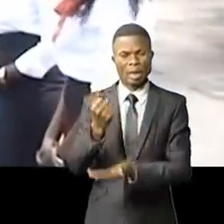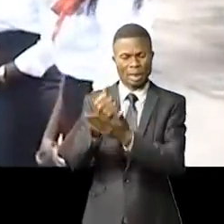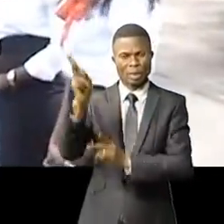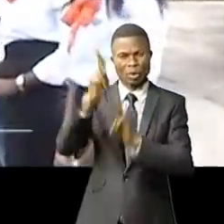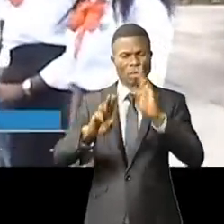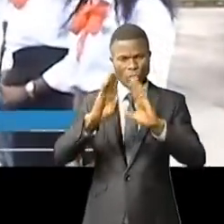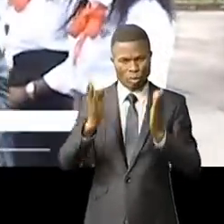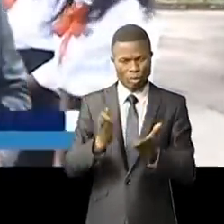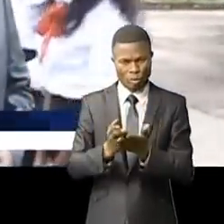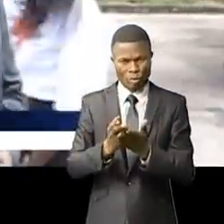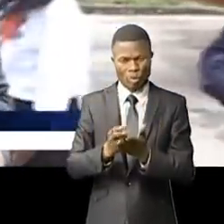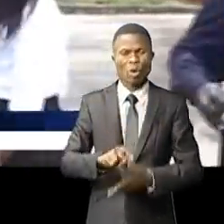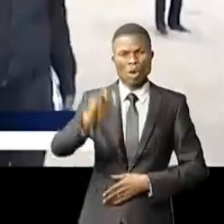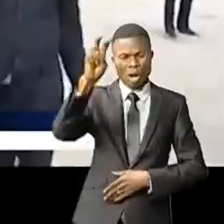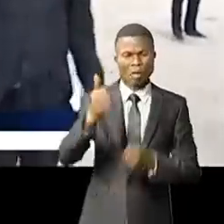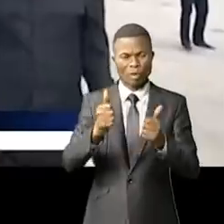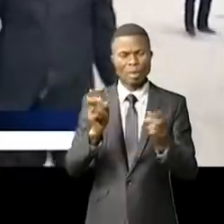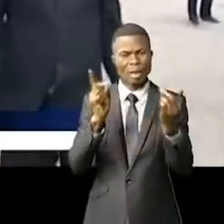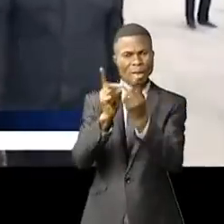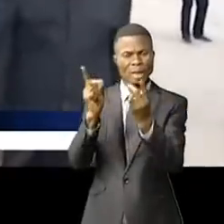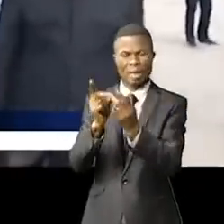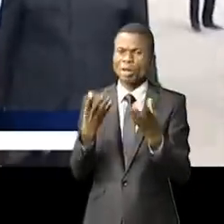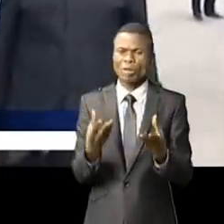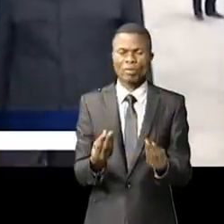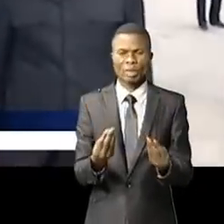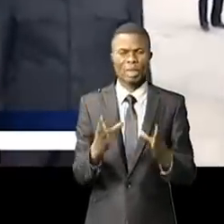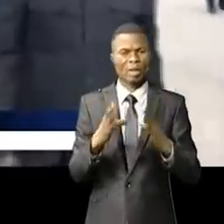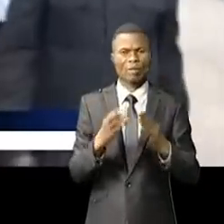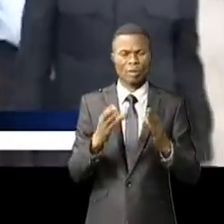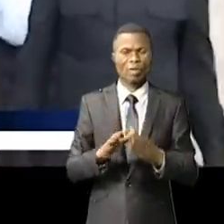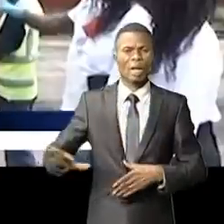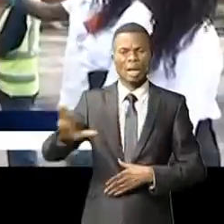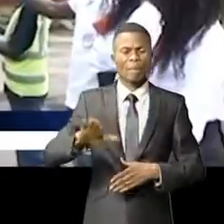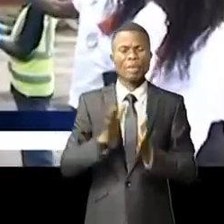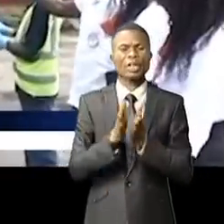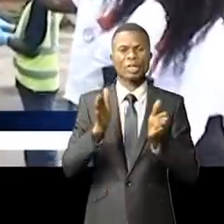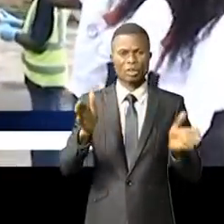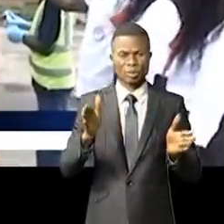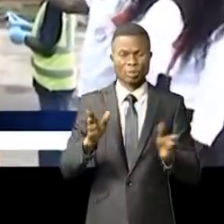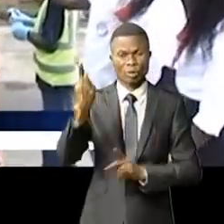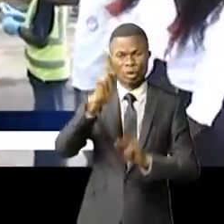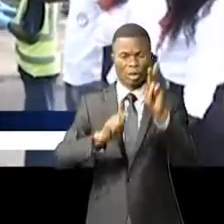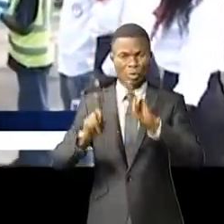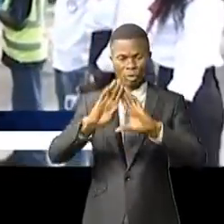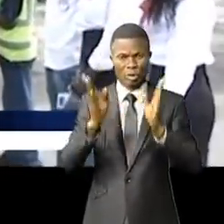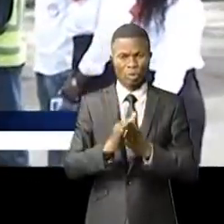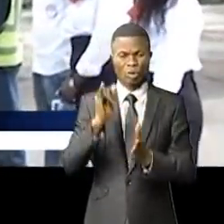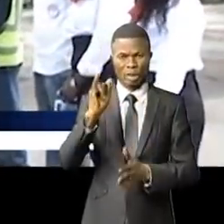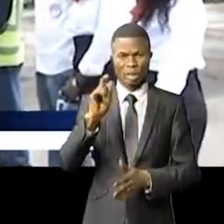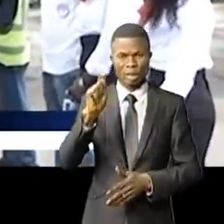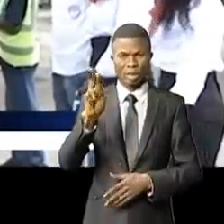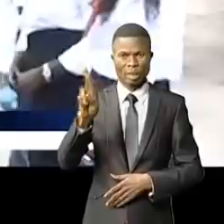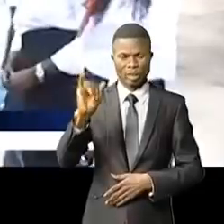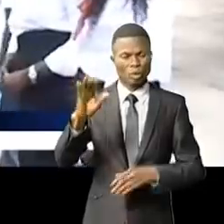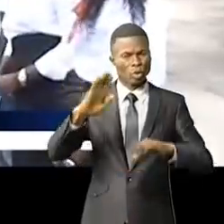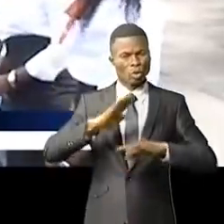d'être désenclavée, mais aussi d'être en contact avec le pays tout entier. La population de l'Itourie est plus